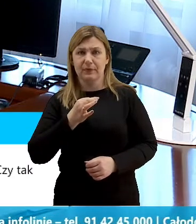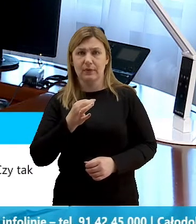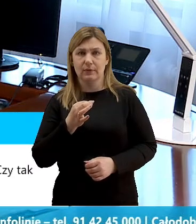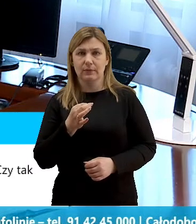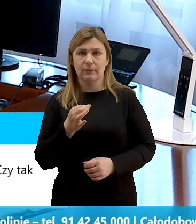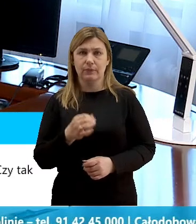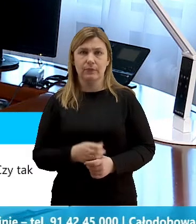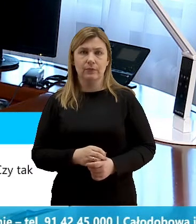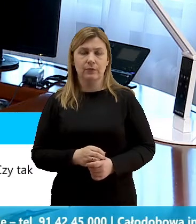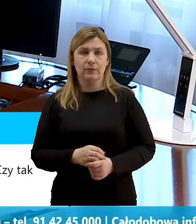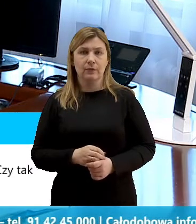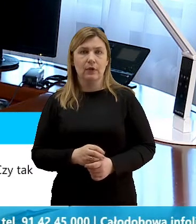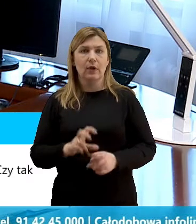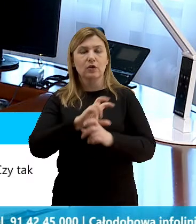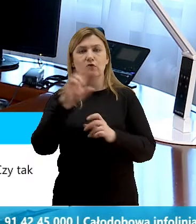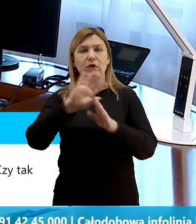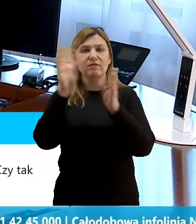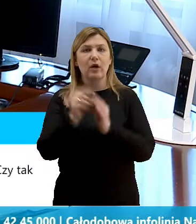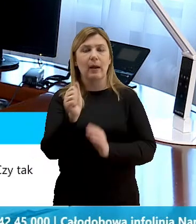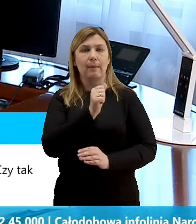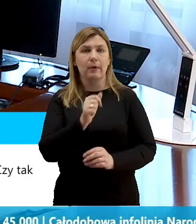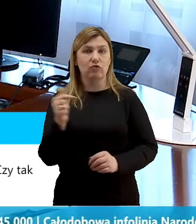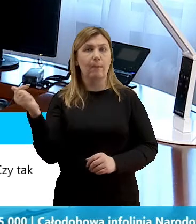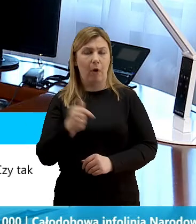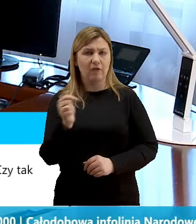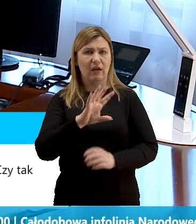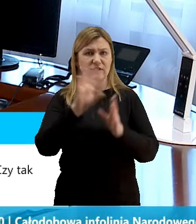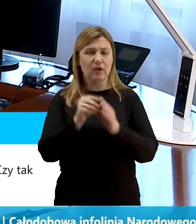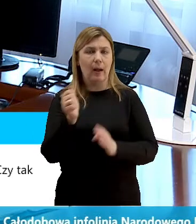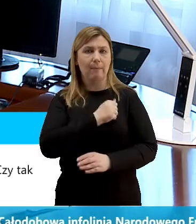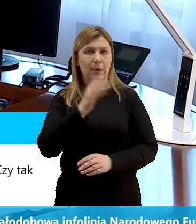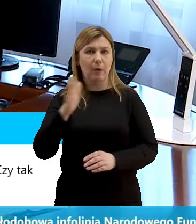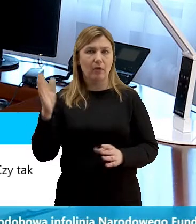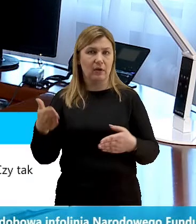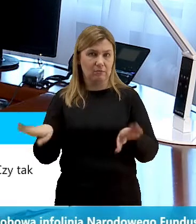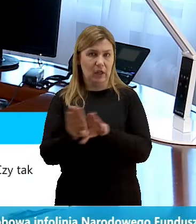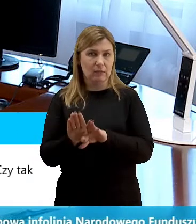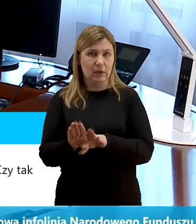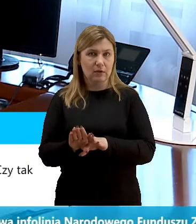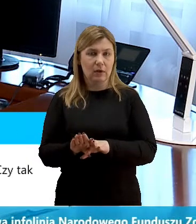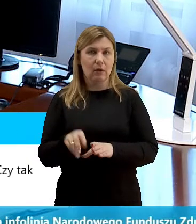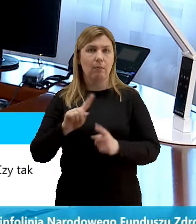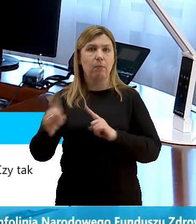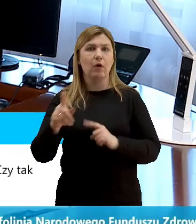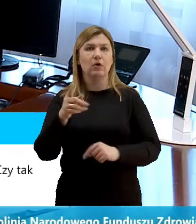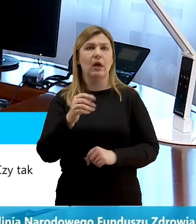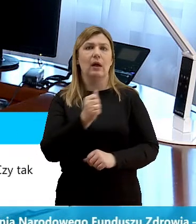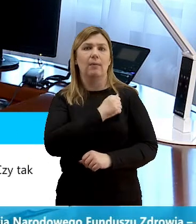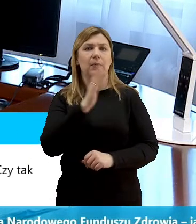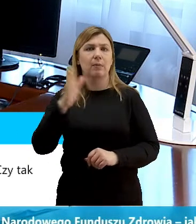czy wszystkie biblioteki czy tak powinno być że wszystkie biblioteki w mieście są zamknięte poza biblioteką Pomorskiego Uniwersytetu